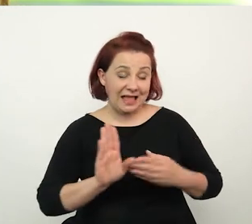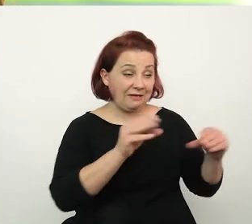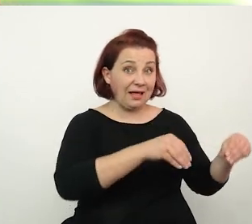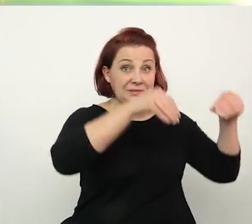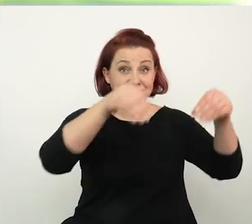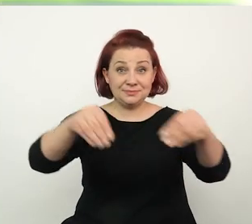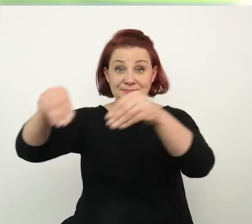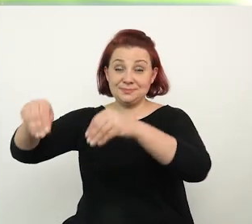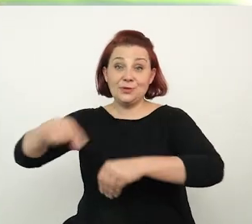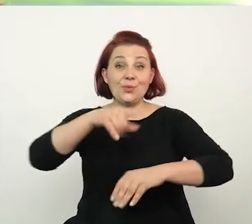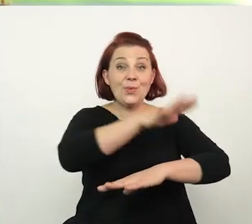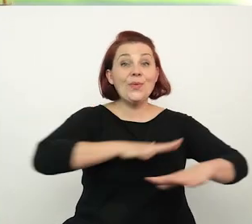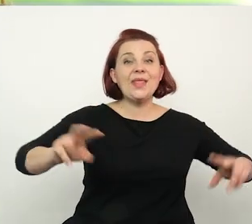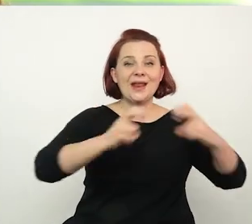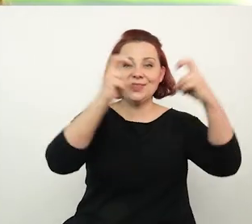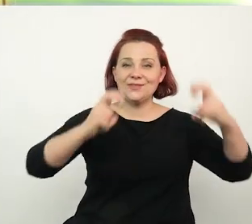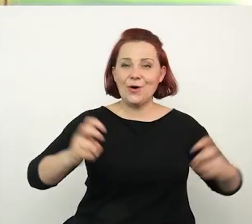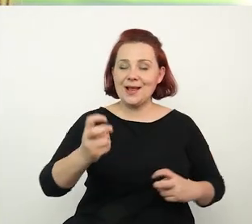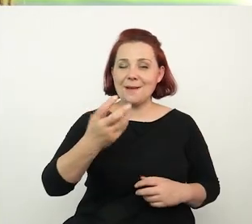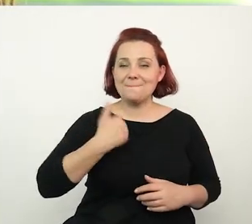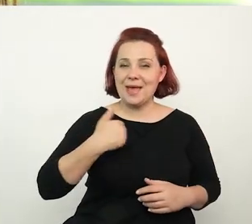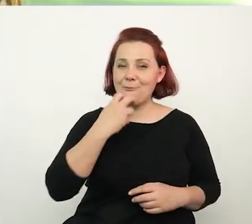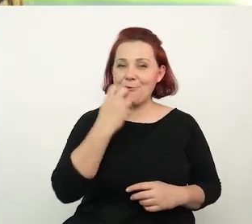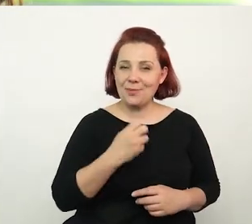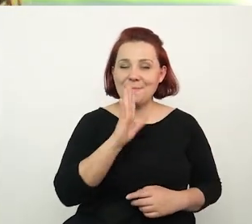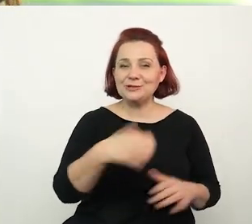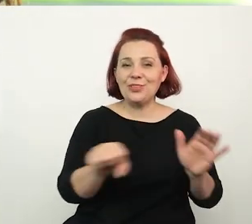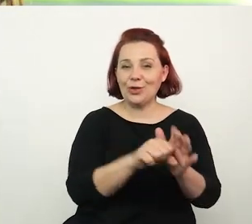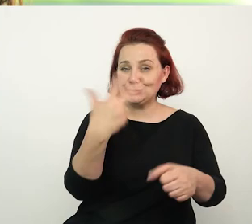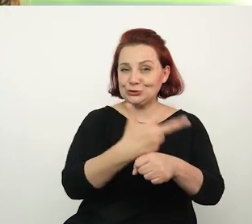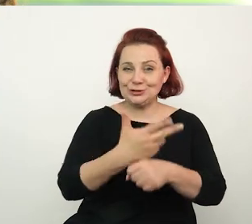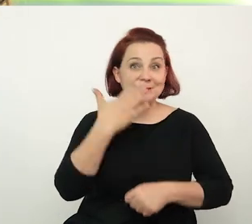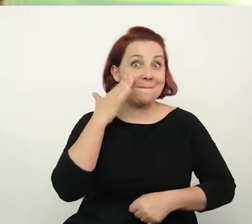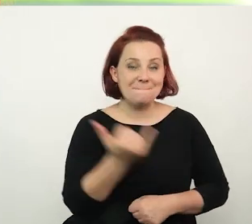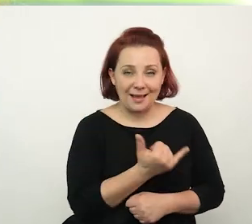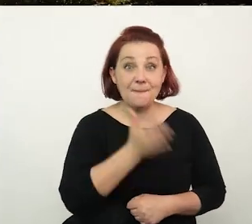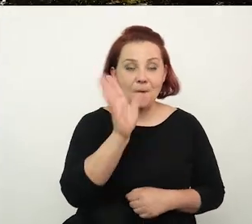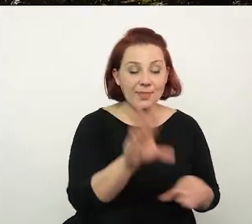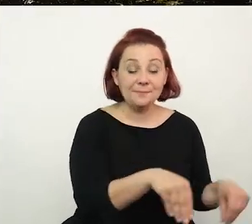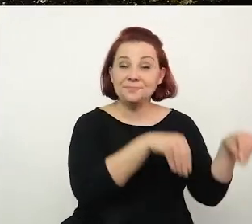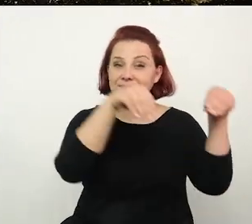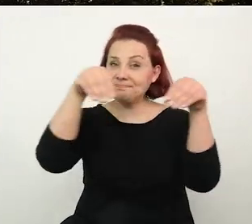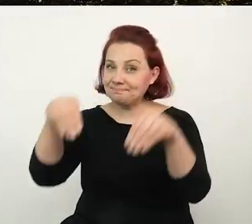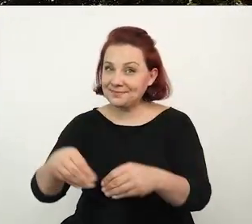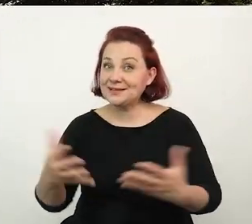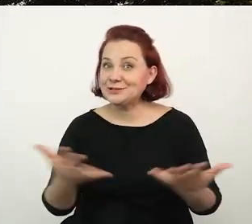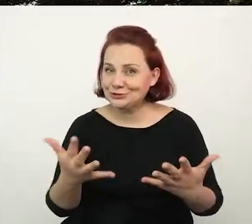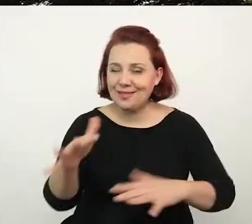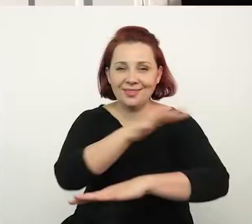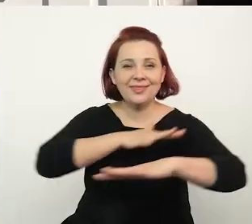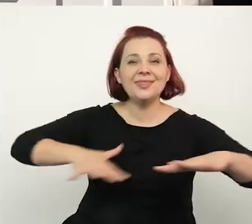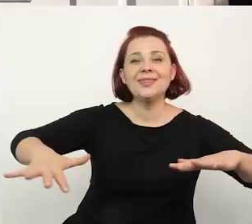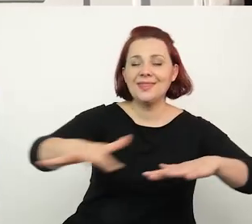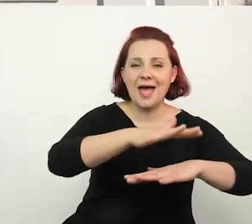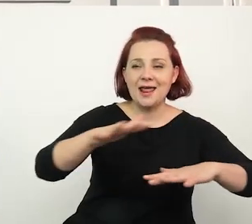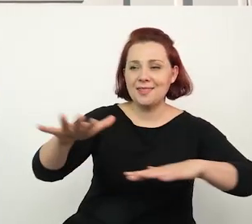wystawa na terenie Dworku Białopronnickiego będzie prezentowana do 30 maja. Następnie przenosi